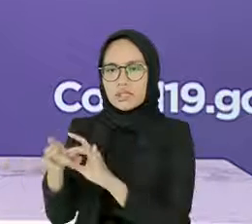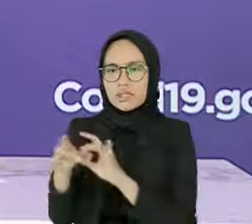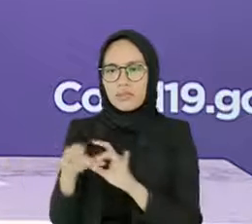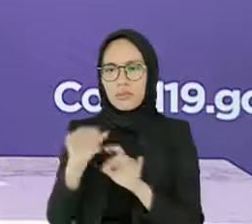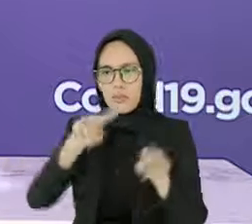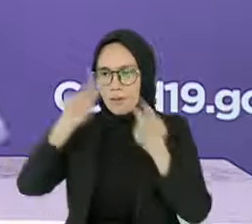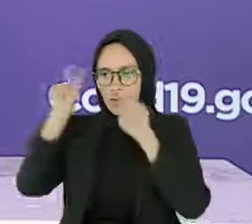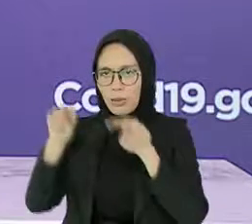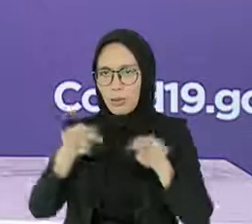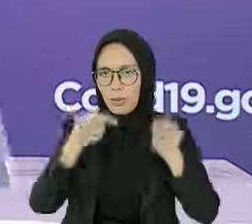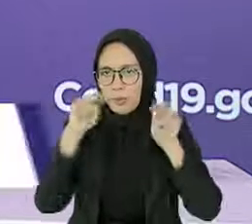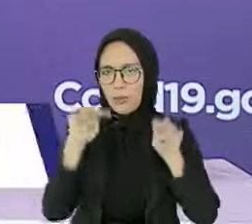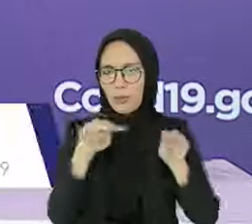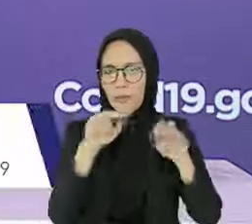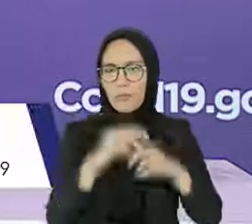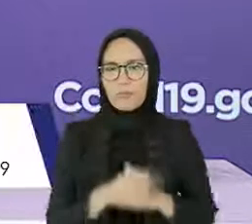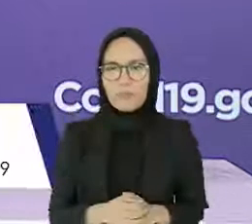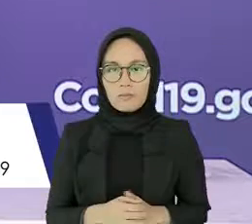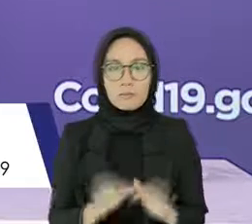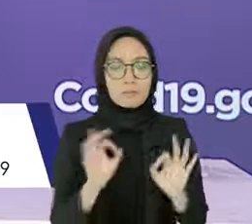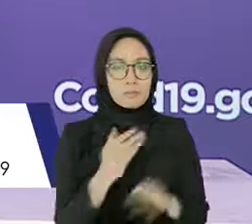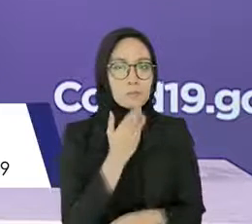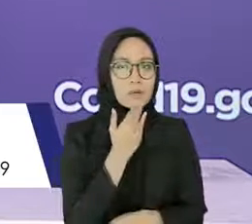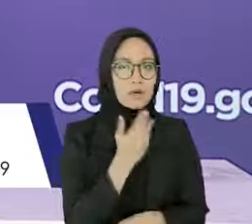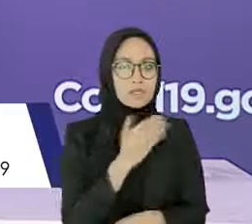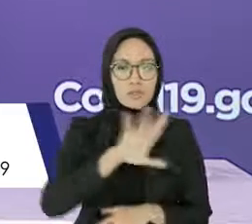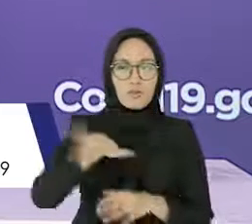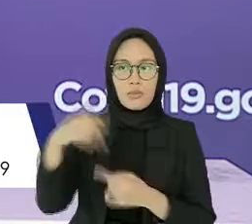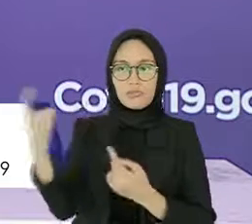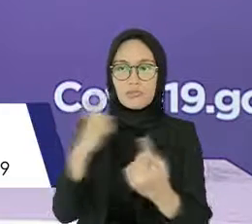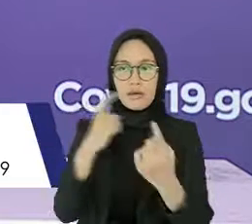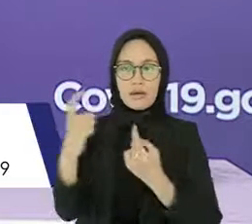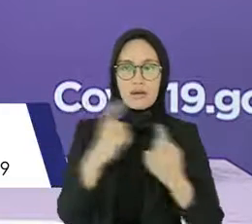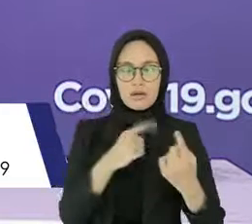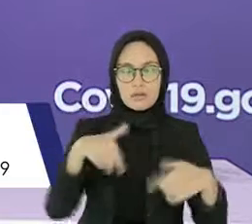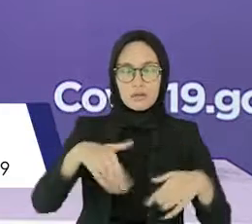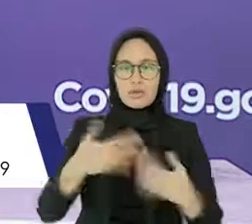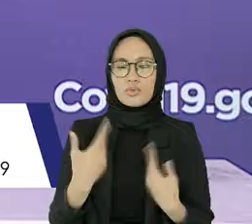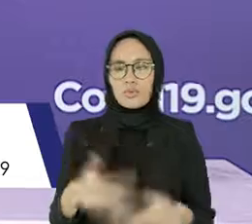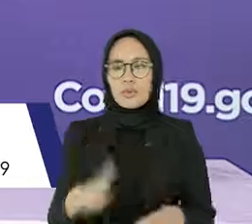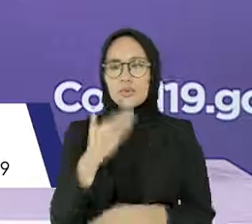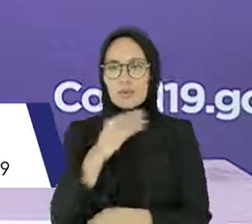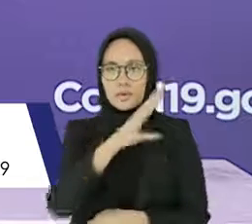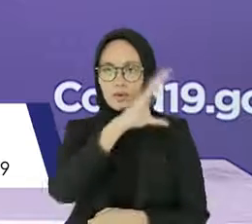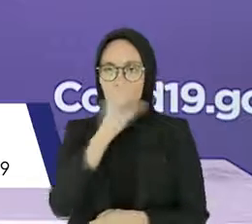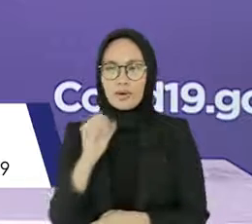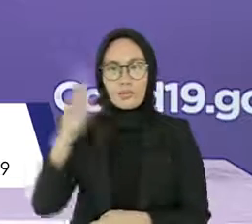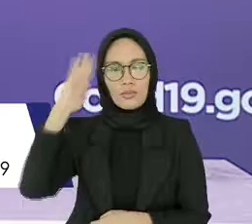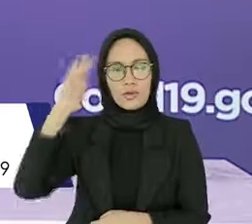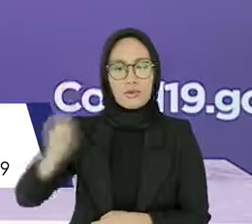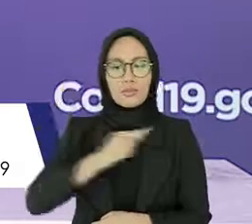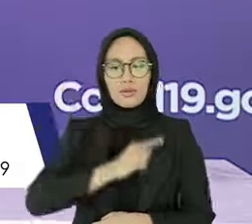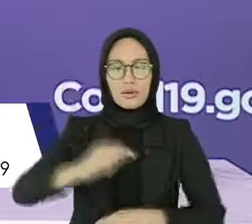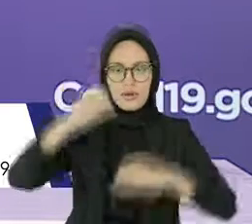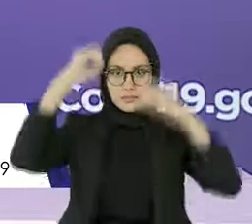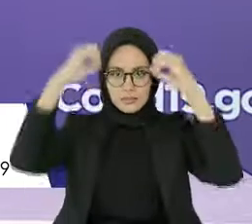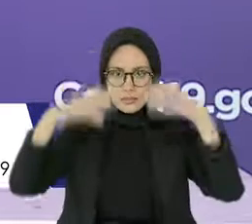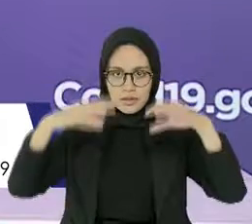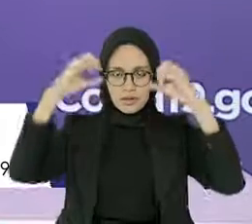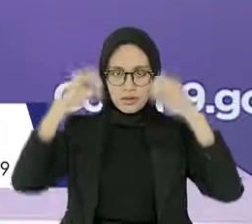Demikian, terima kasih atas pertanyaan media. Dengan demikian konferensi pers berakhir, selamat sore, wassalamualaikum